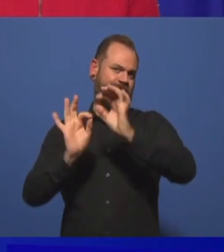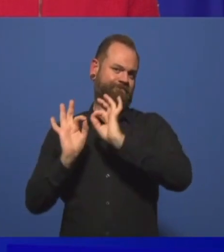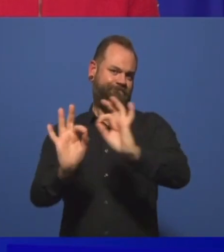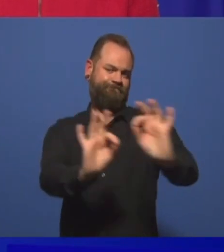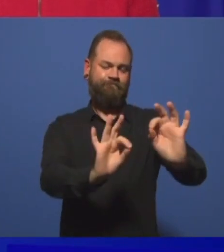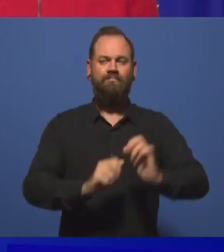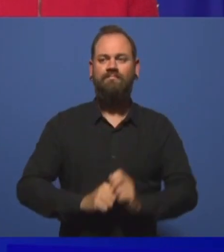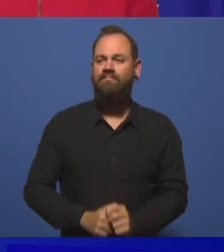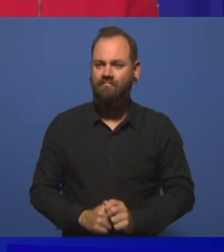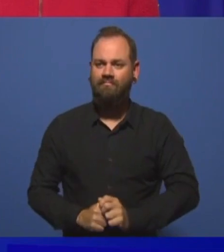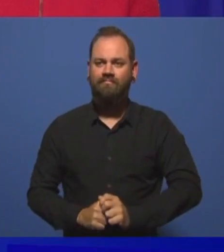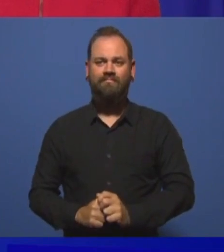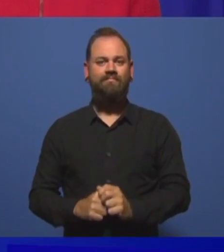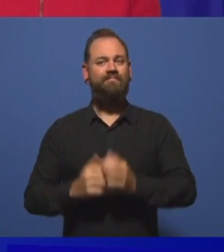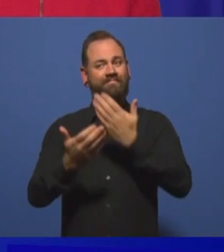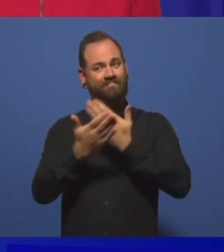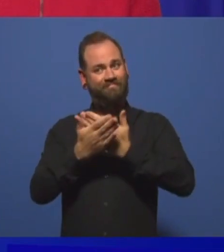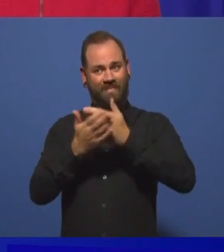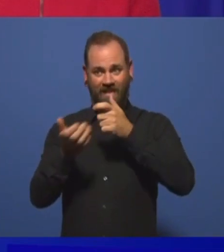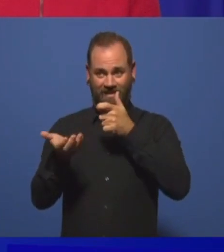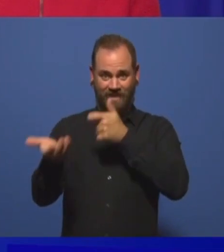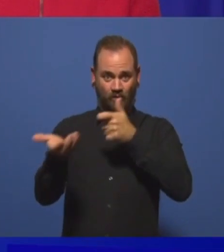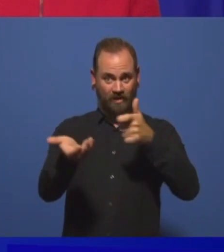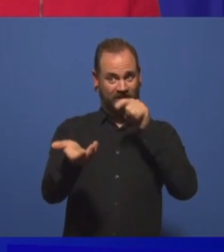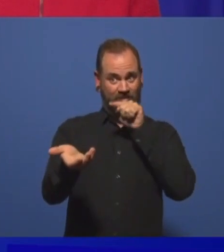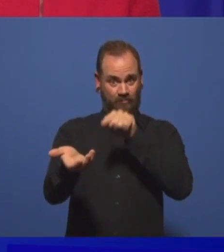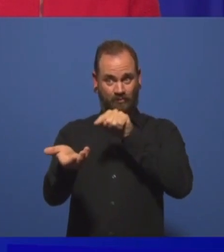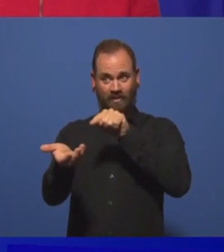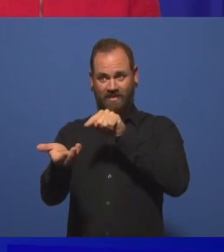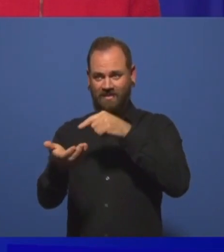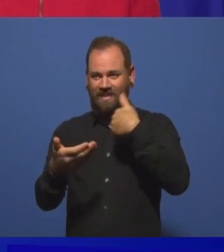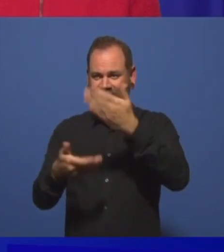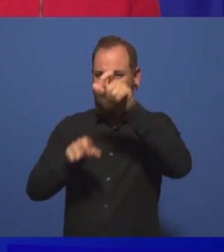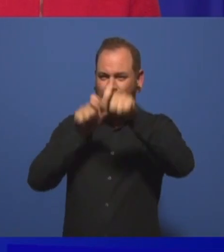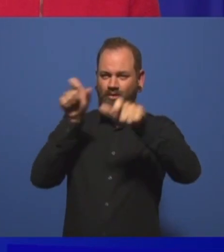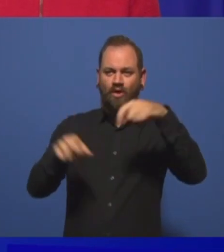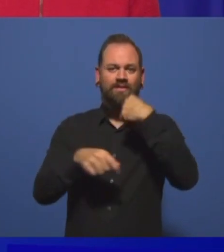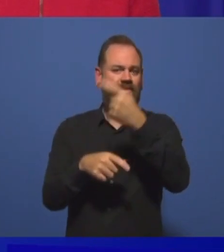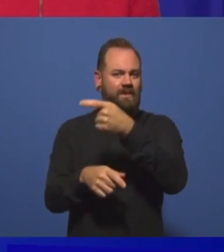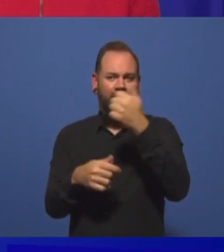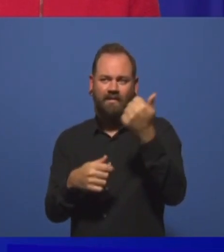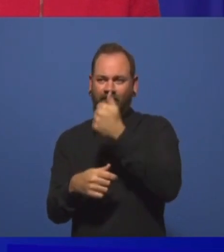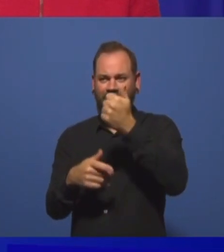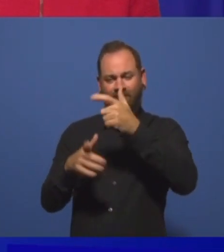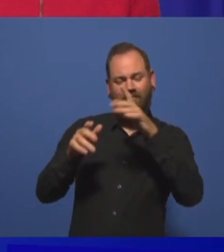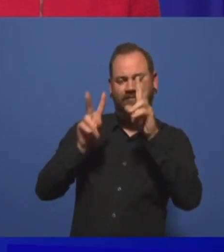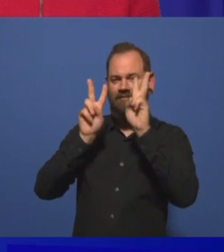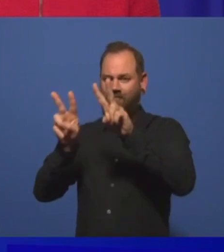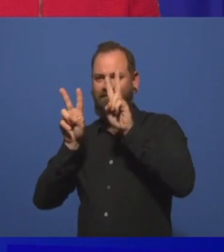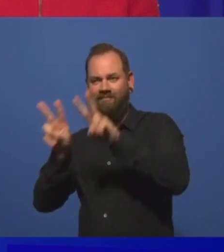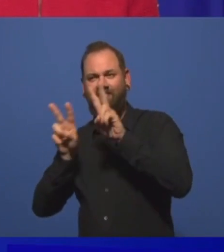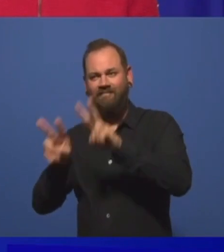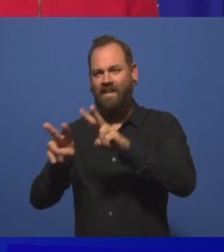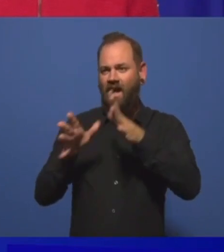Die Verherrlichung von Terrorismus einzudämmen, die Hassbotschaften